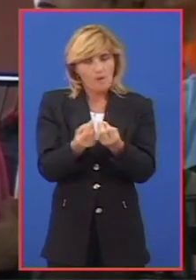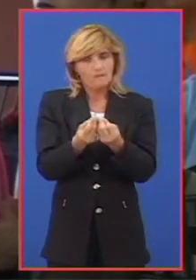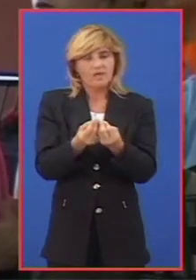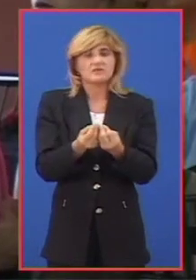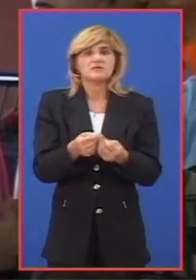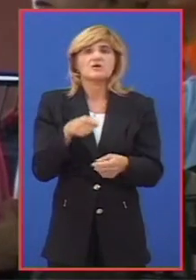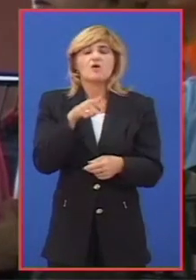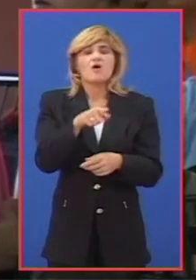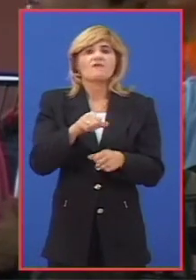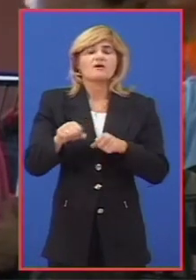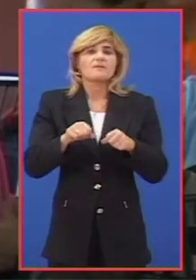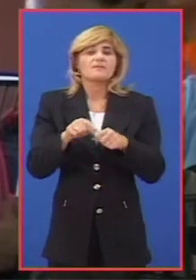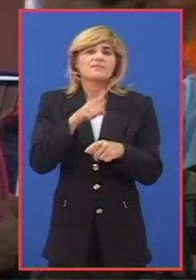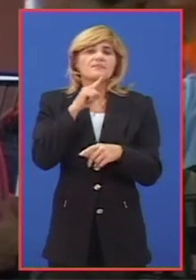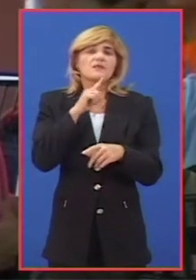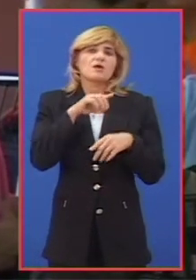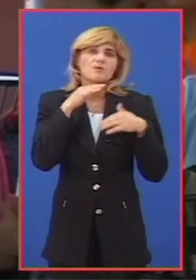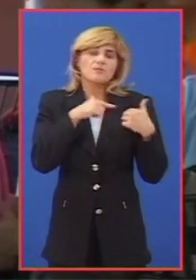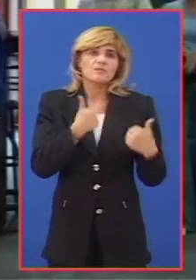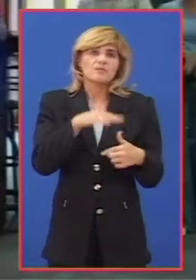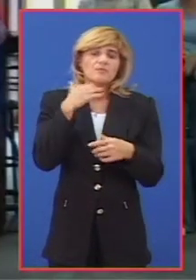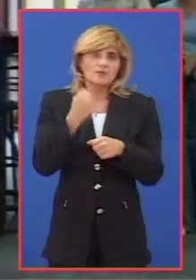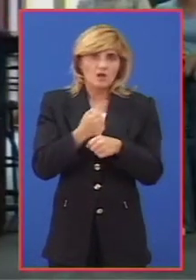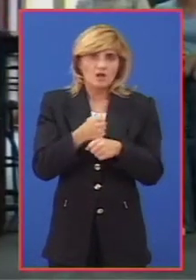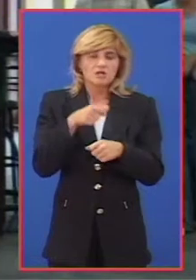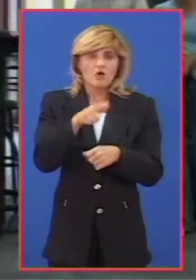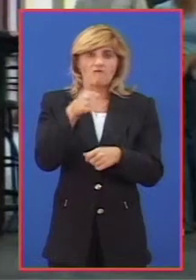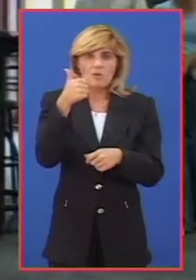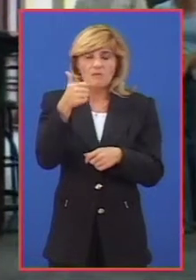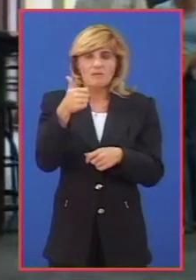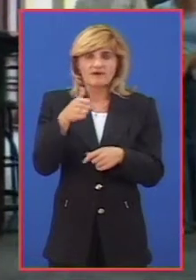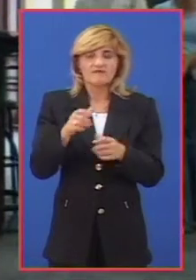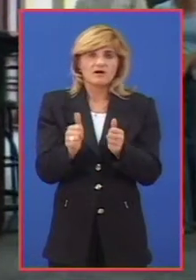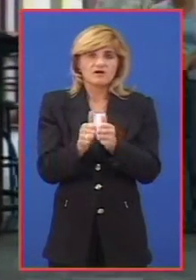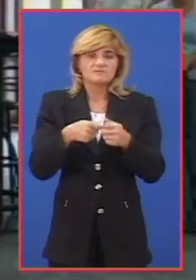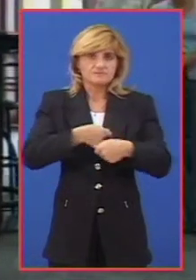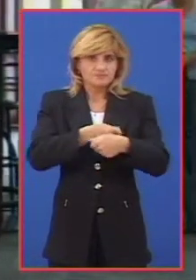Rukovodstvo ove mesne zajednice je ambicijuzno i puno elana. Ovo je bila prva humanitica.